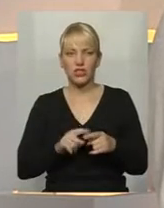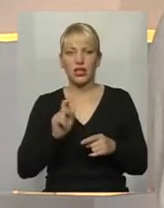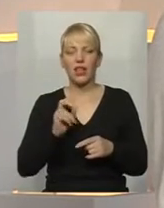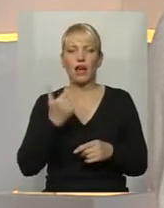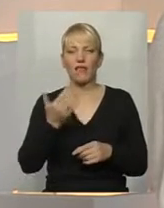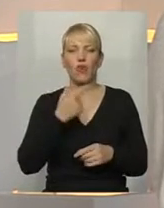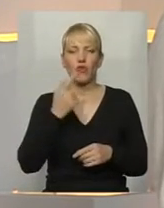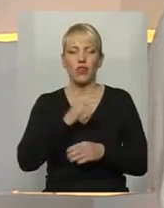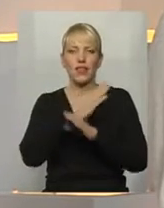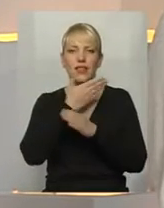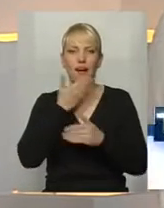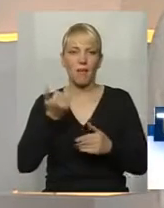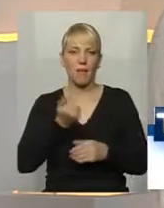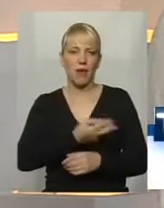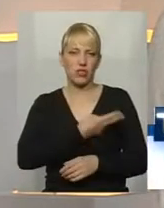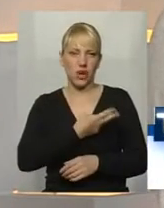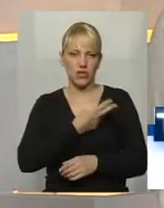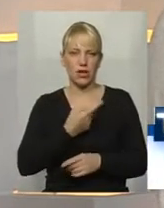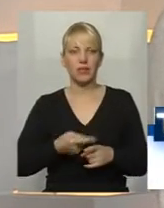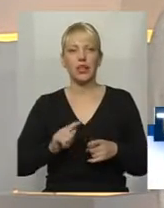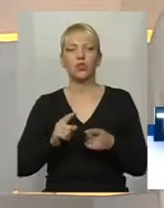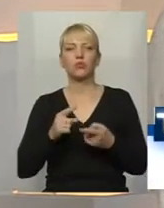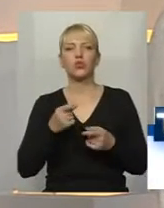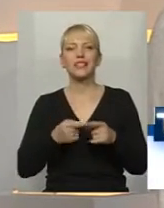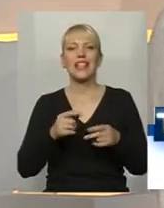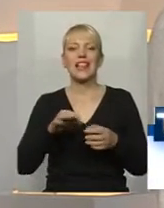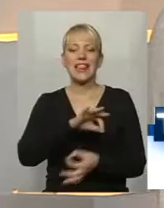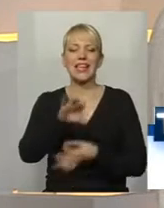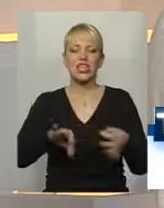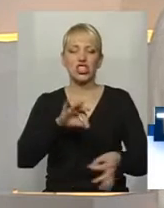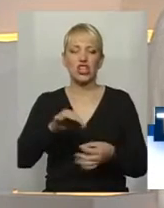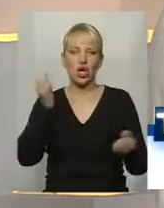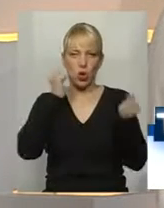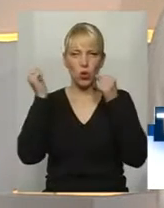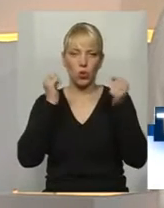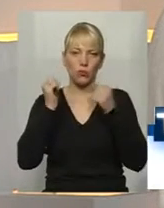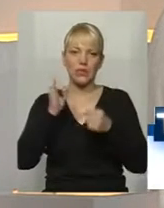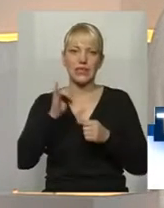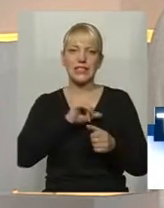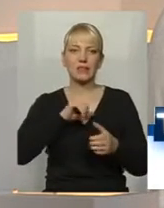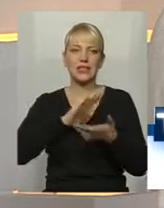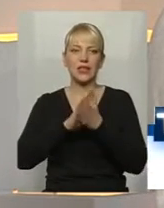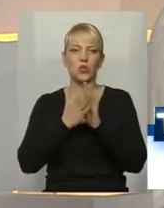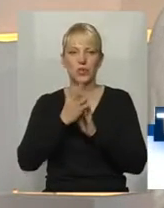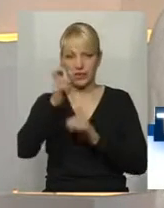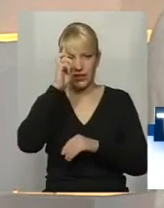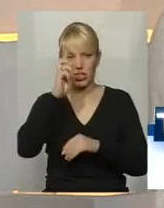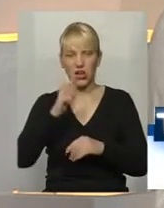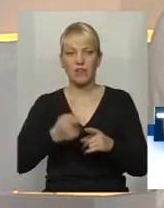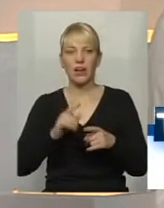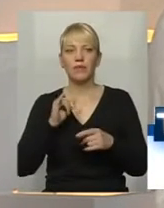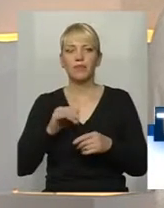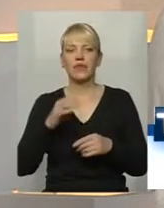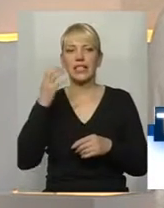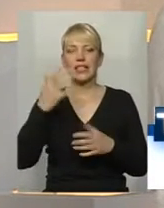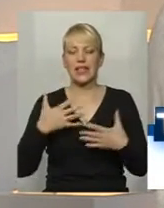кажете, небажання, через те, що це лишні клопоти. Друге, це сама ситуація в державі, яка в нас зараз існує. Тут для здорової